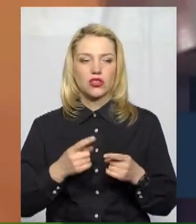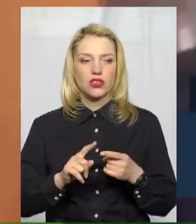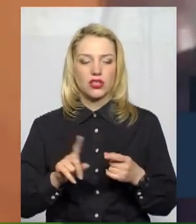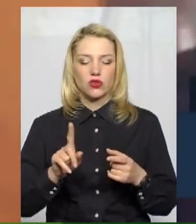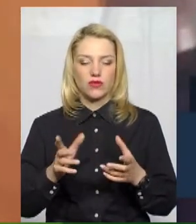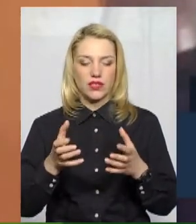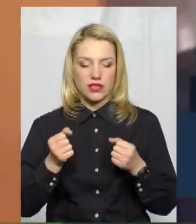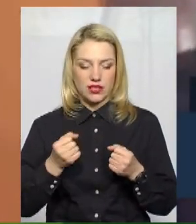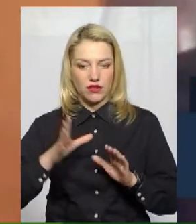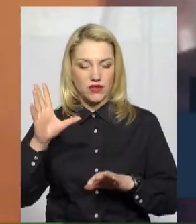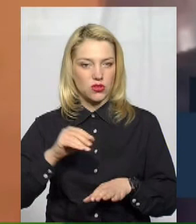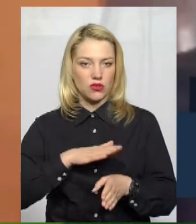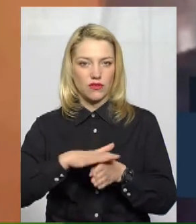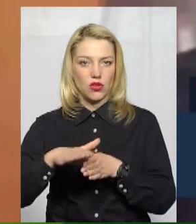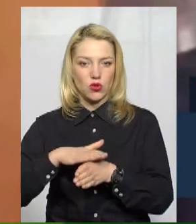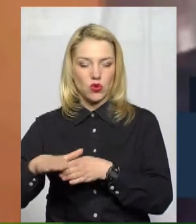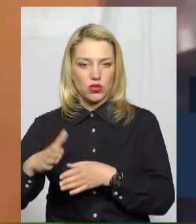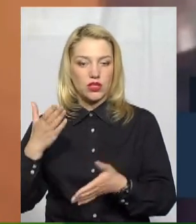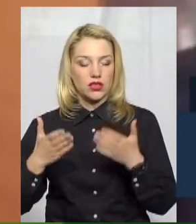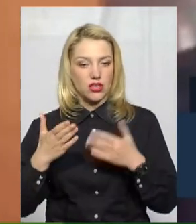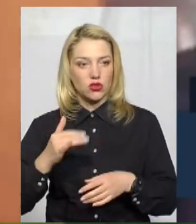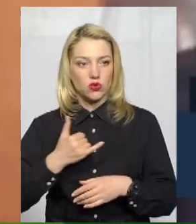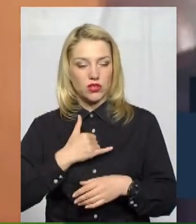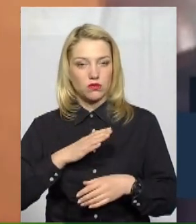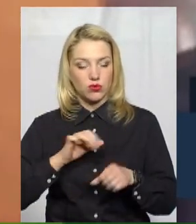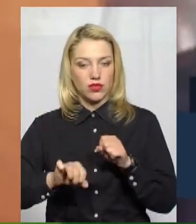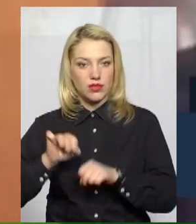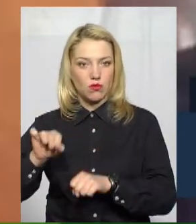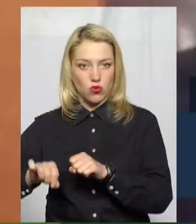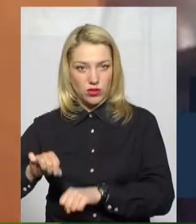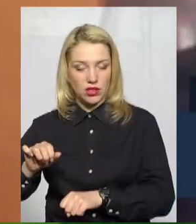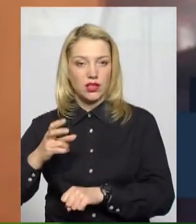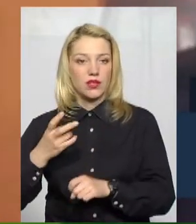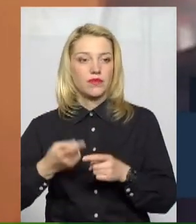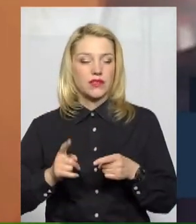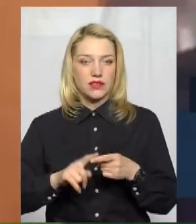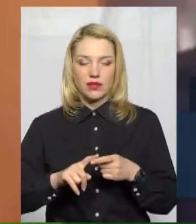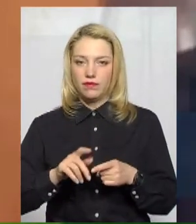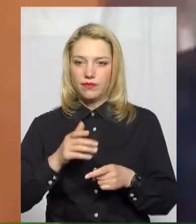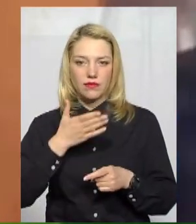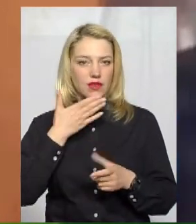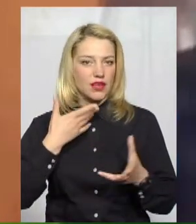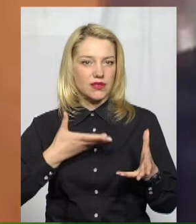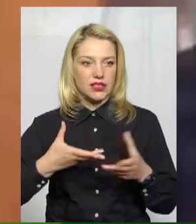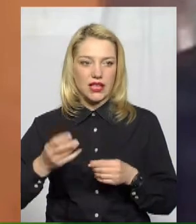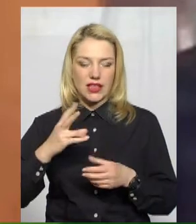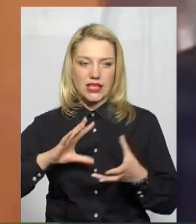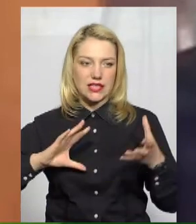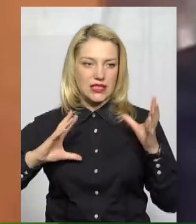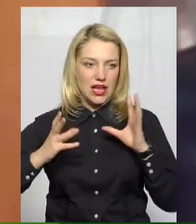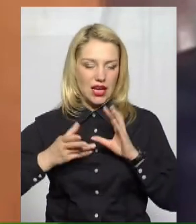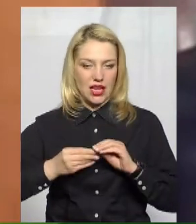виконувалися. В нас, якщо і були збої, то вони не сказалися на загальній картині